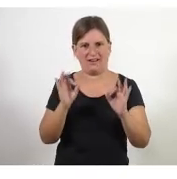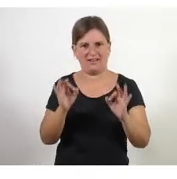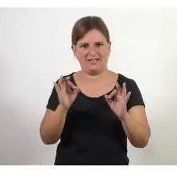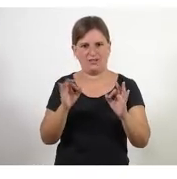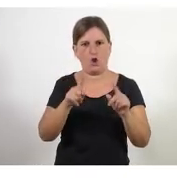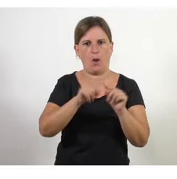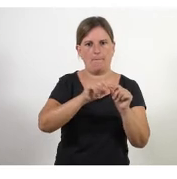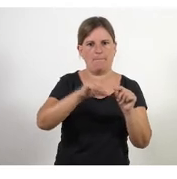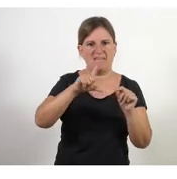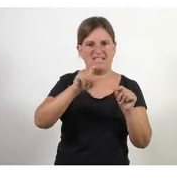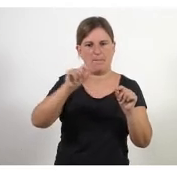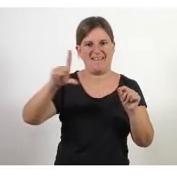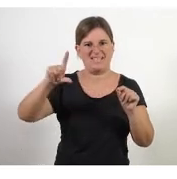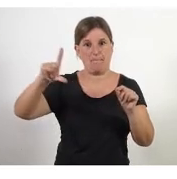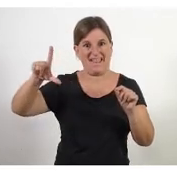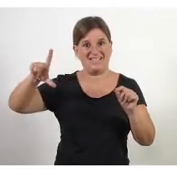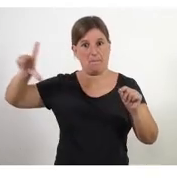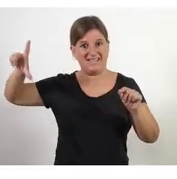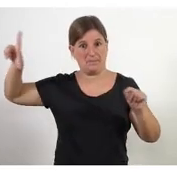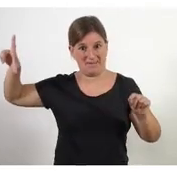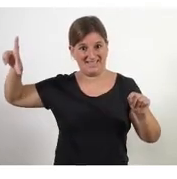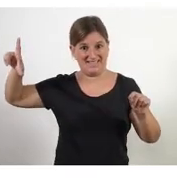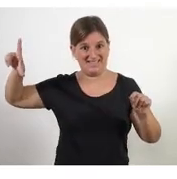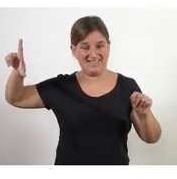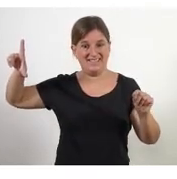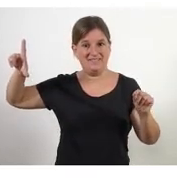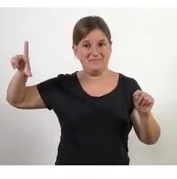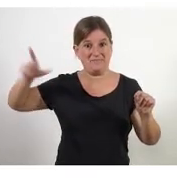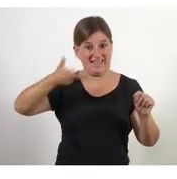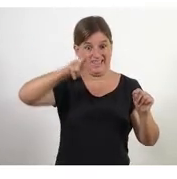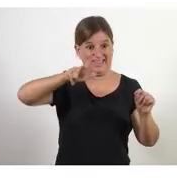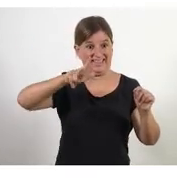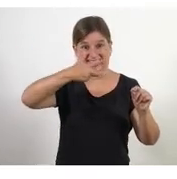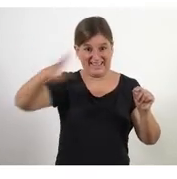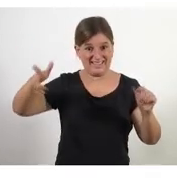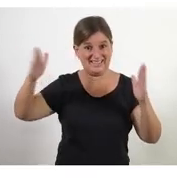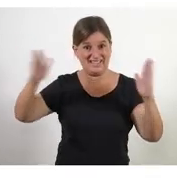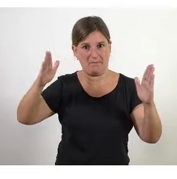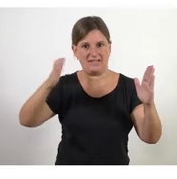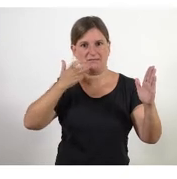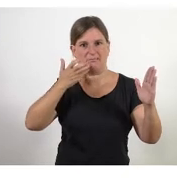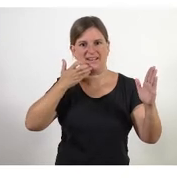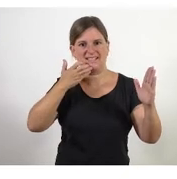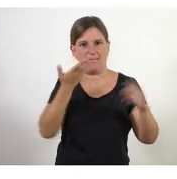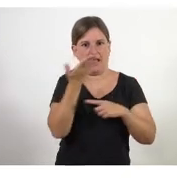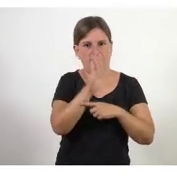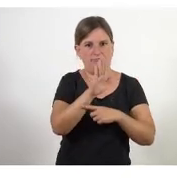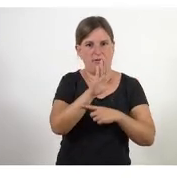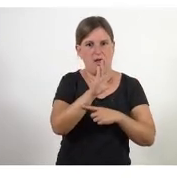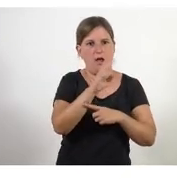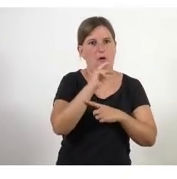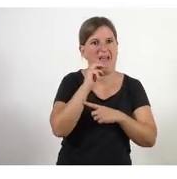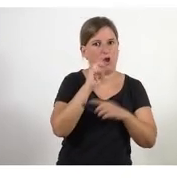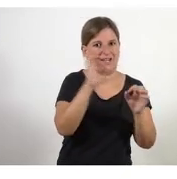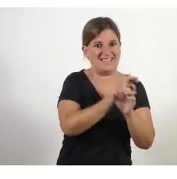són increments i durant aquest aquestes 3 setmanes durant aquest període no hi ha entrega de valor amb la qual cosa